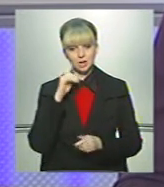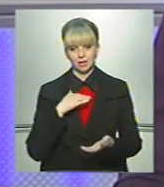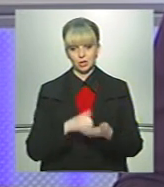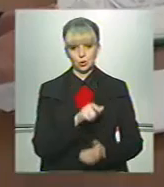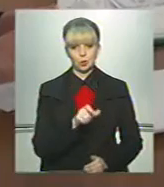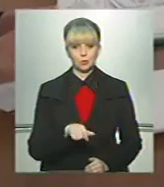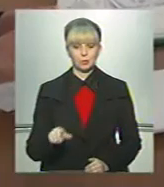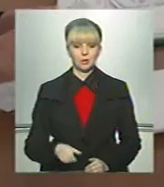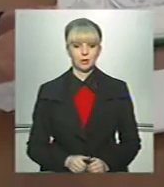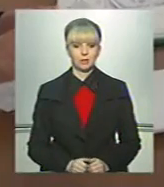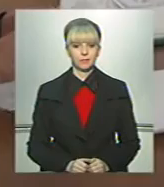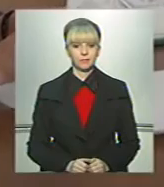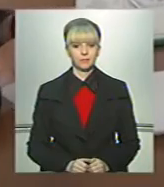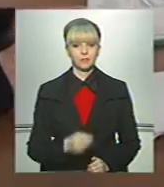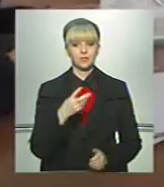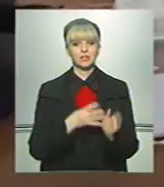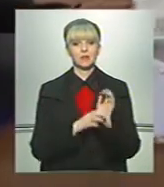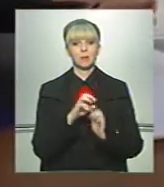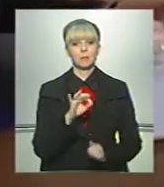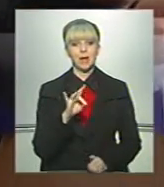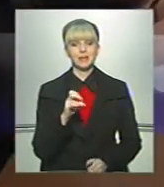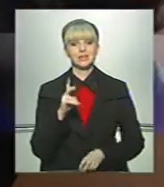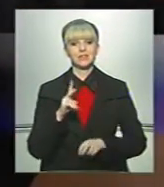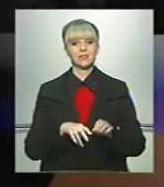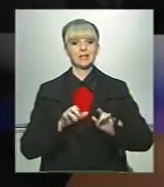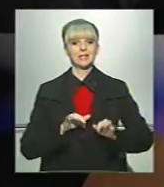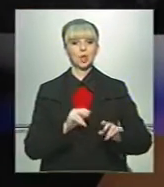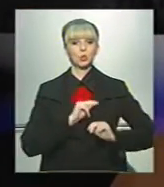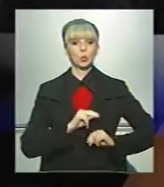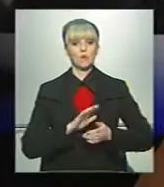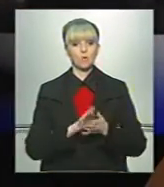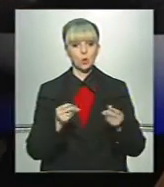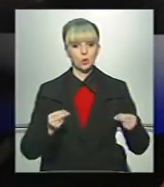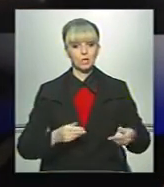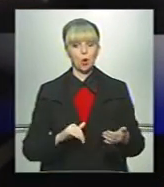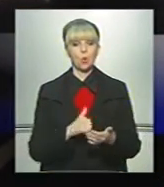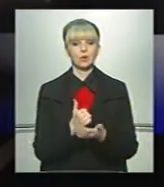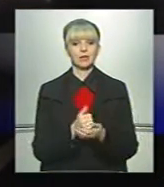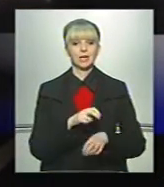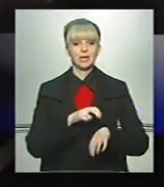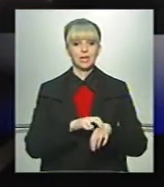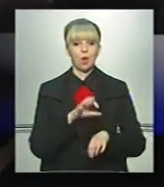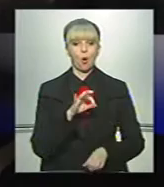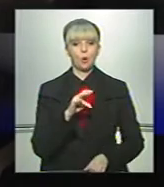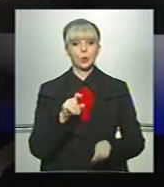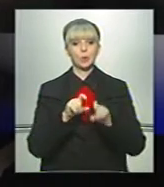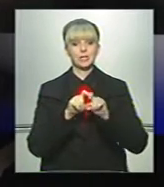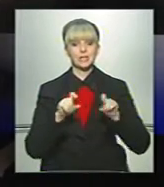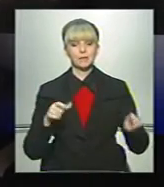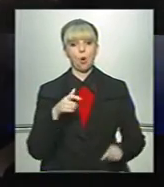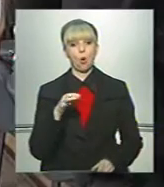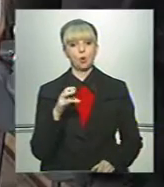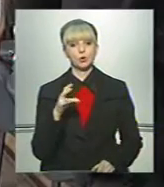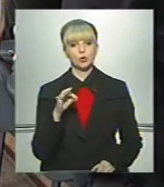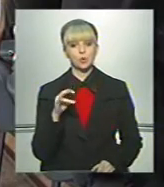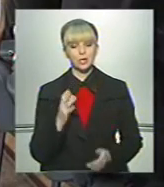кореспонденти. 29 березня закінчується дія трудового контракту з головним лікарем обласного онкодиспенсеру Анатолієм Гонцою.